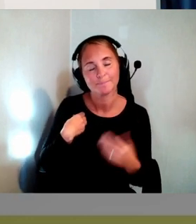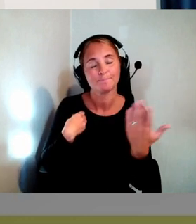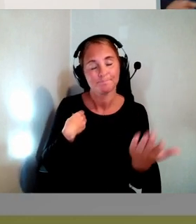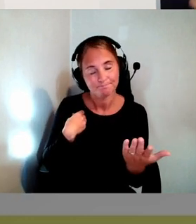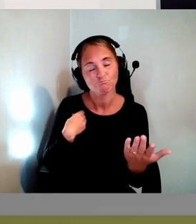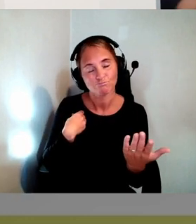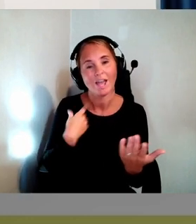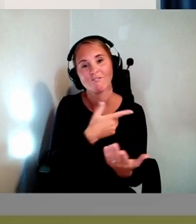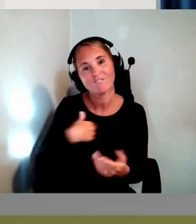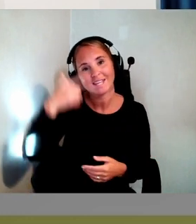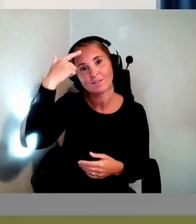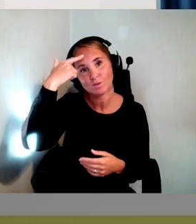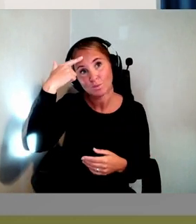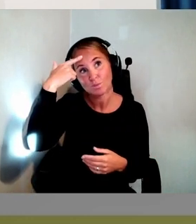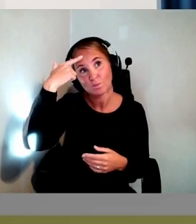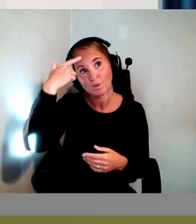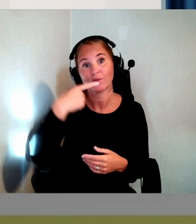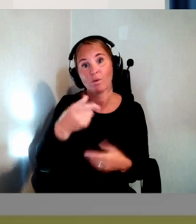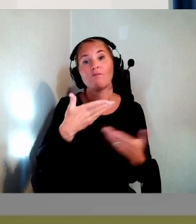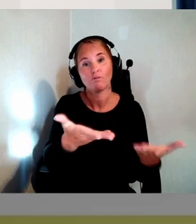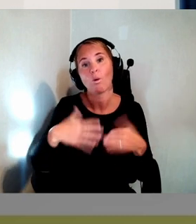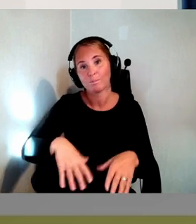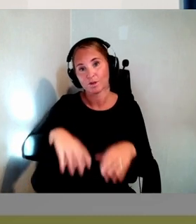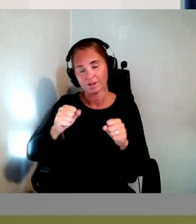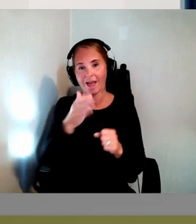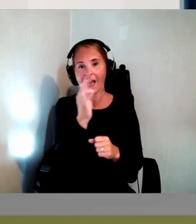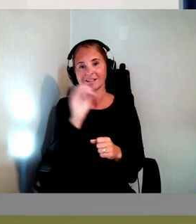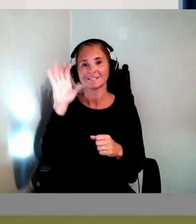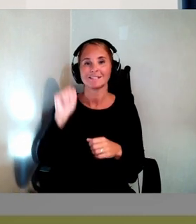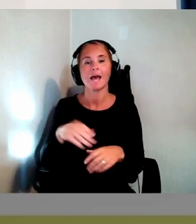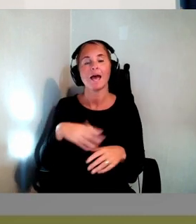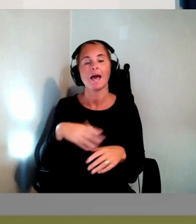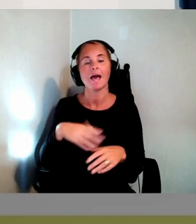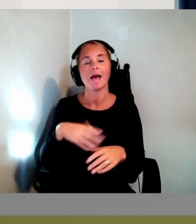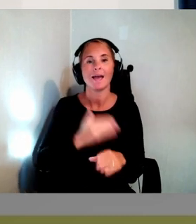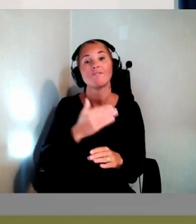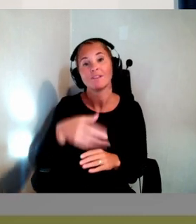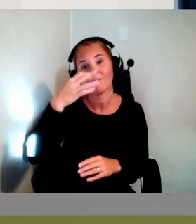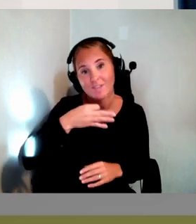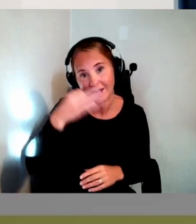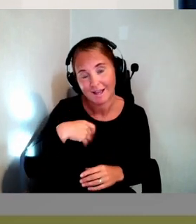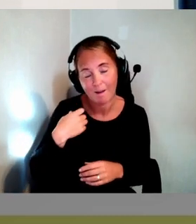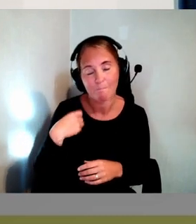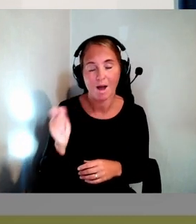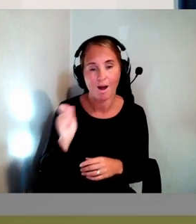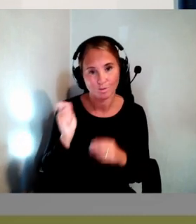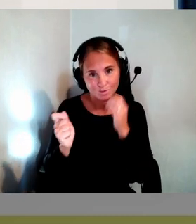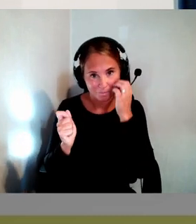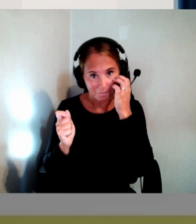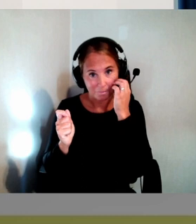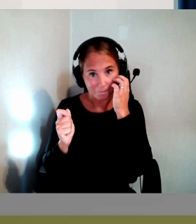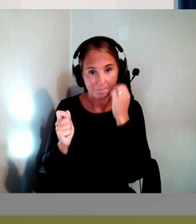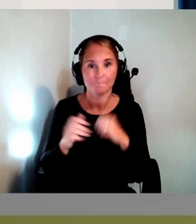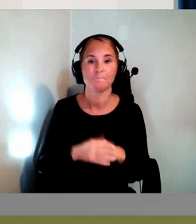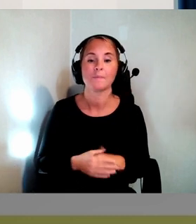Som vi tror kommer få det uppdraget. Hasse kommer berätta mer om det efter fikapausen. Det går